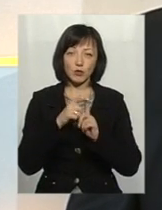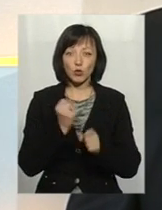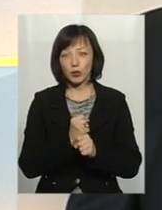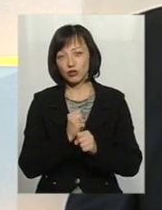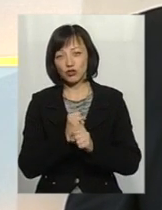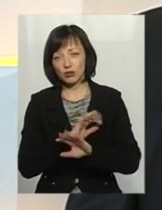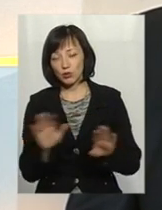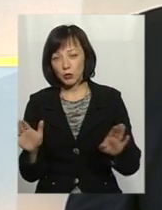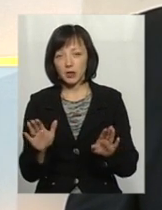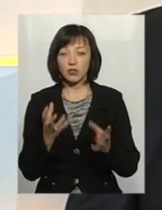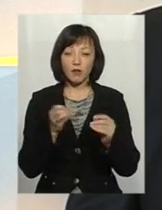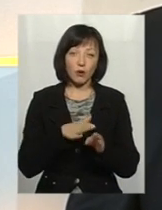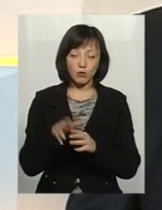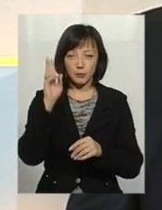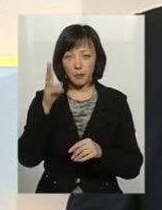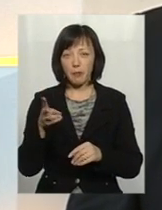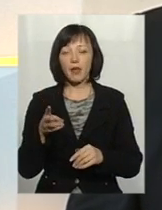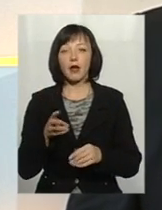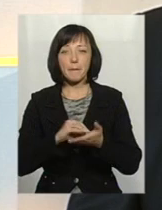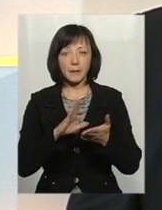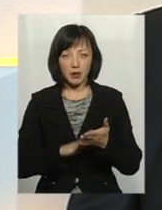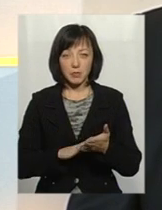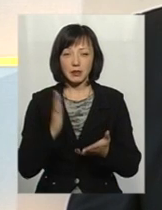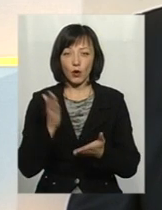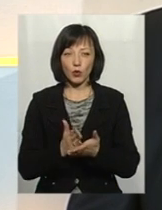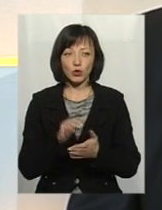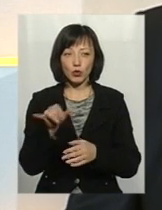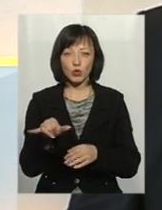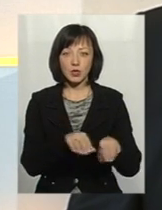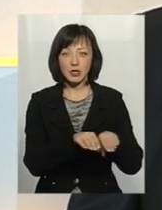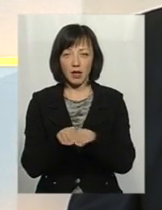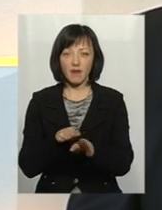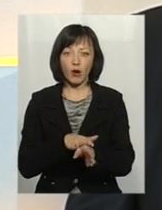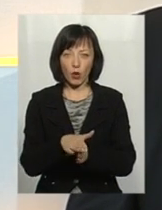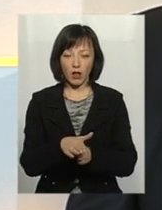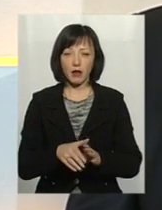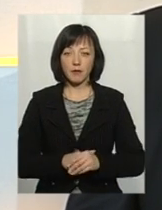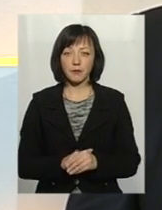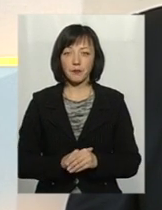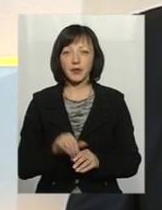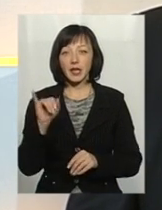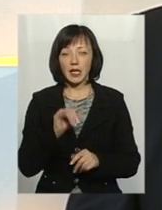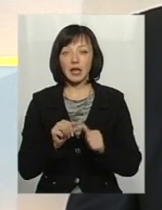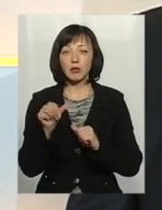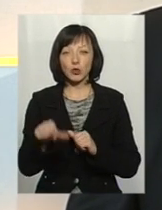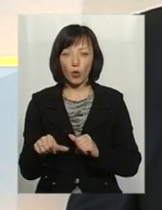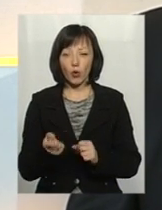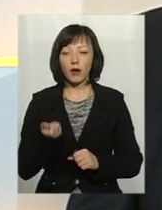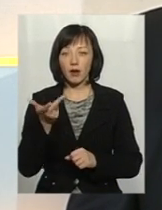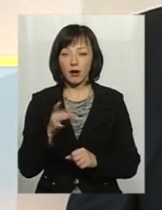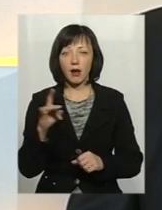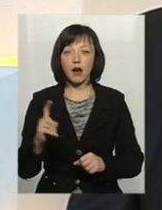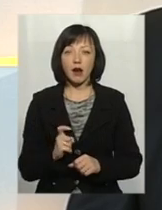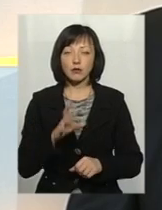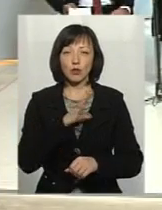чи ще виконуються, тому що саме припис знаходиться у стадії виконання. І крім того, кілька разів було